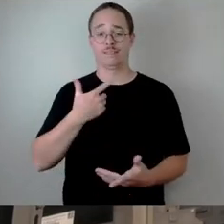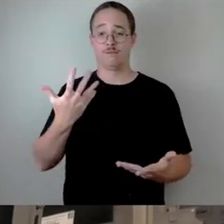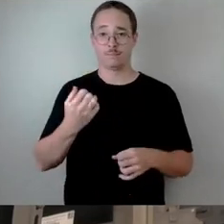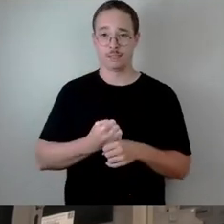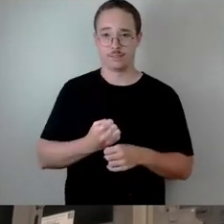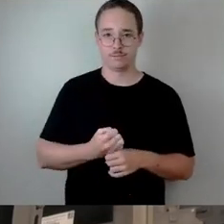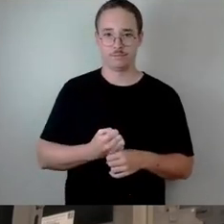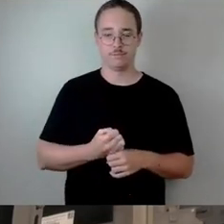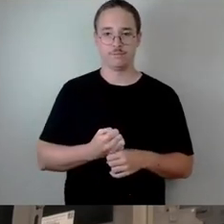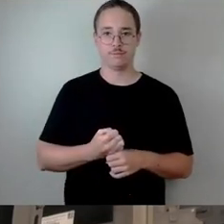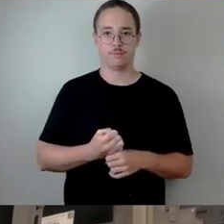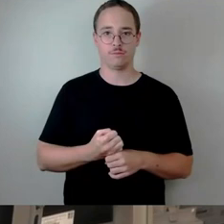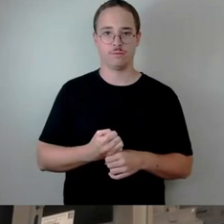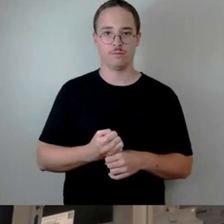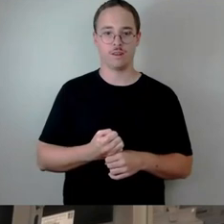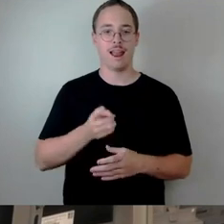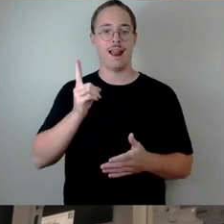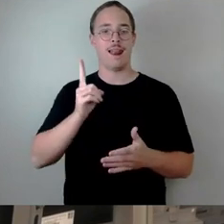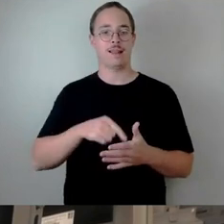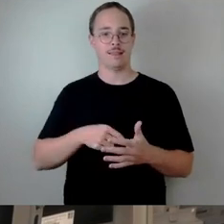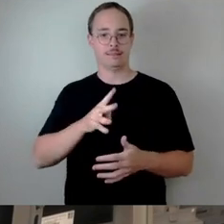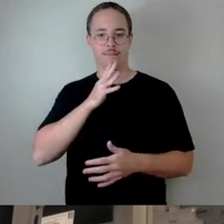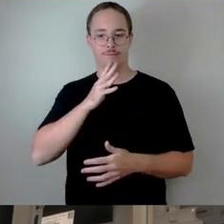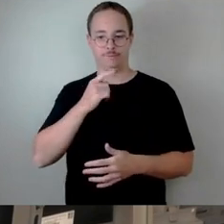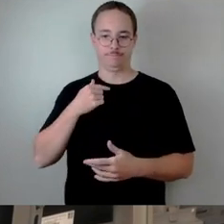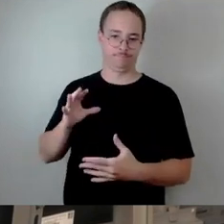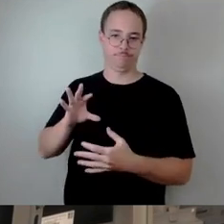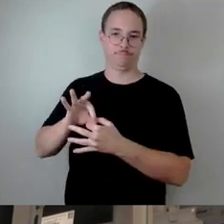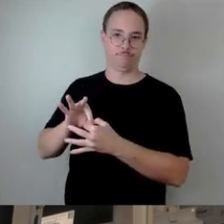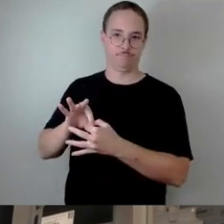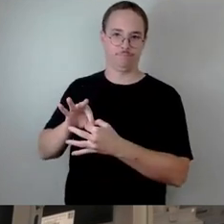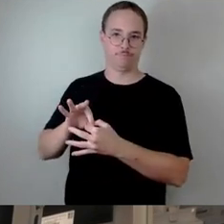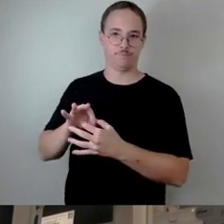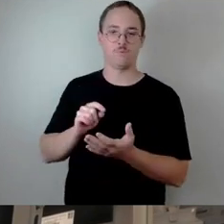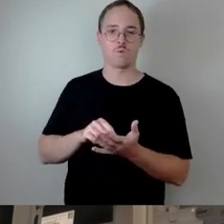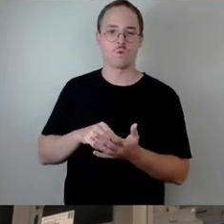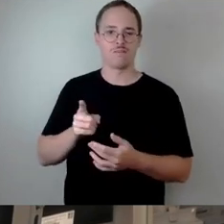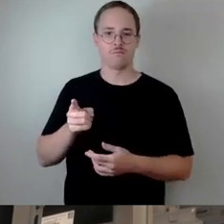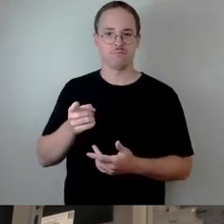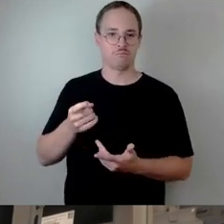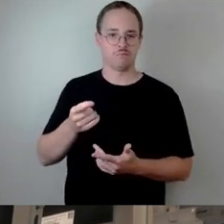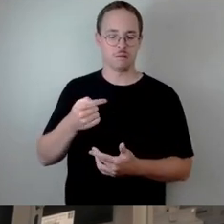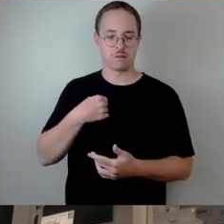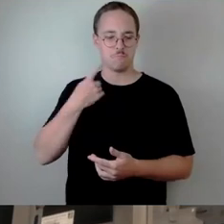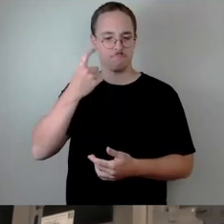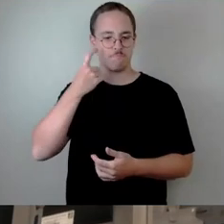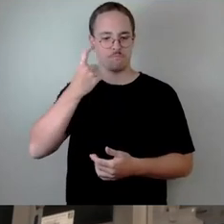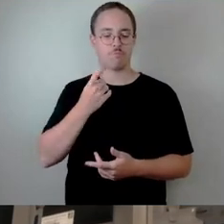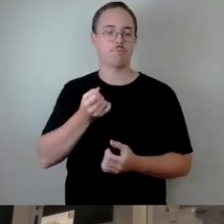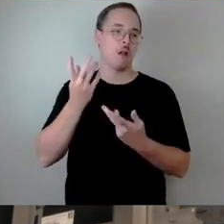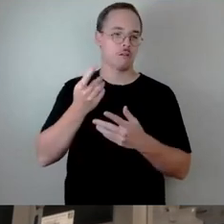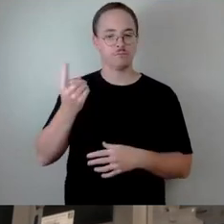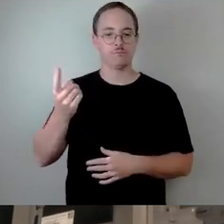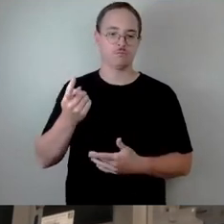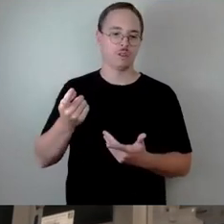und auf den letzten Redebeitrag eingehen wollen, weil die Frage ist ja so ein bisschen, Sie haben jetzt gerade skizziert, ja, die